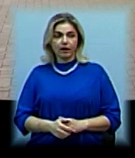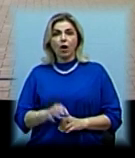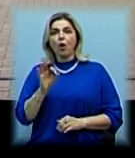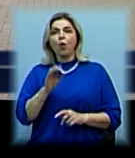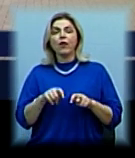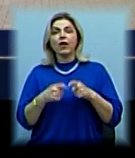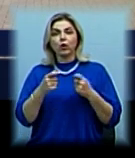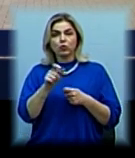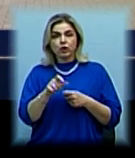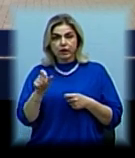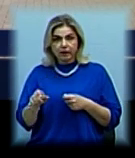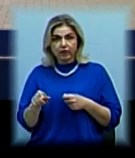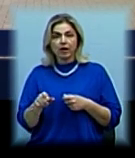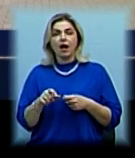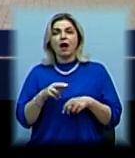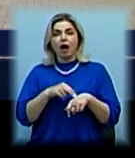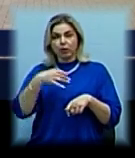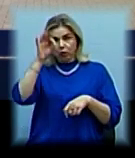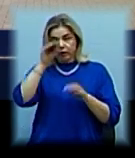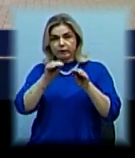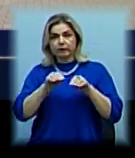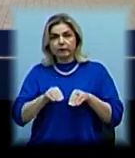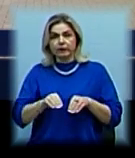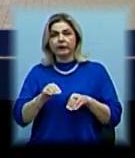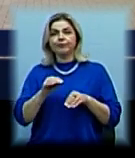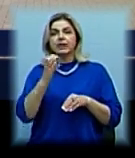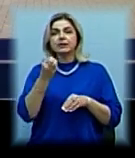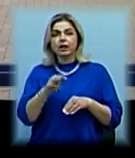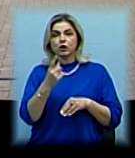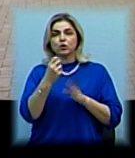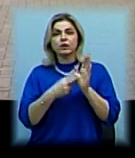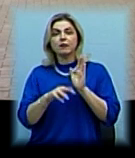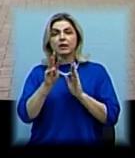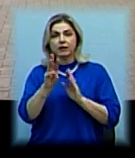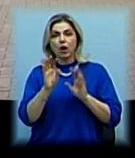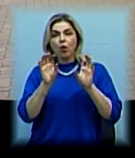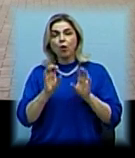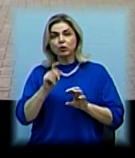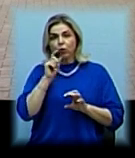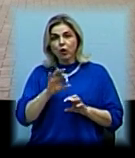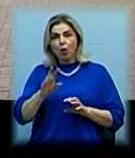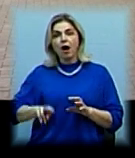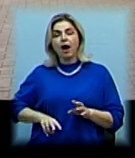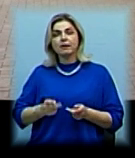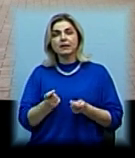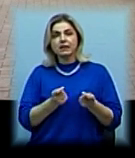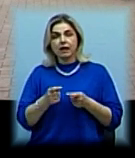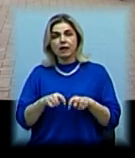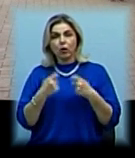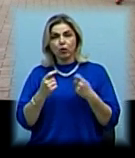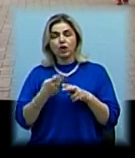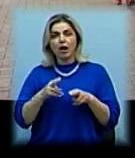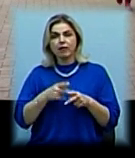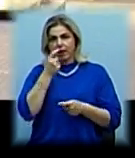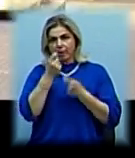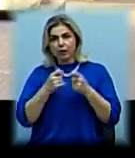правопорушників, правоохоронці спали адміністративні матеріали за ознаками статті 173 Кодексу України про адміністративні правопорушення. Це дрібне